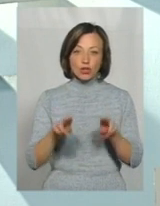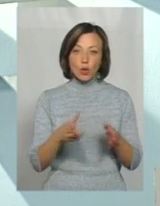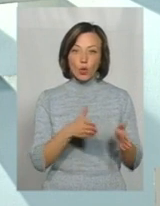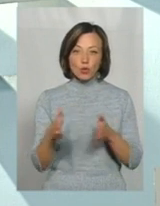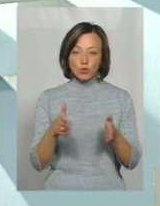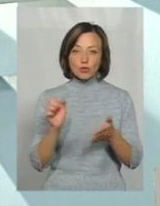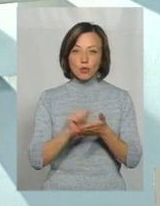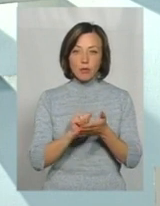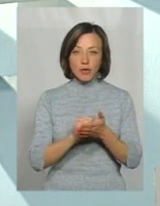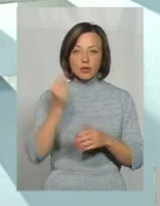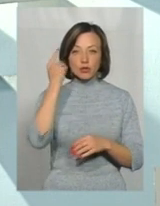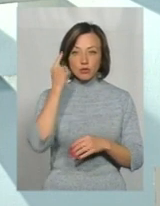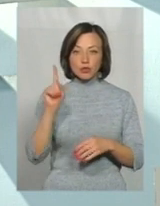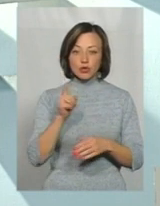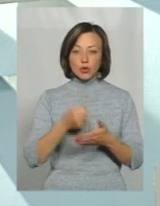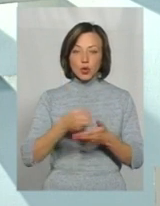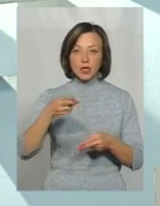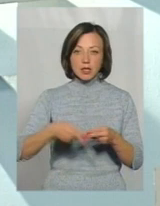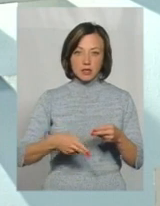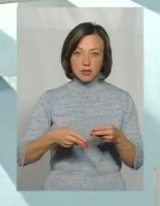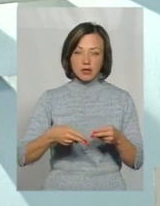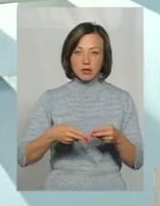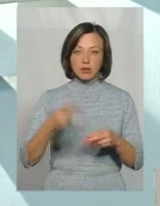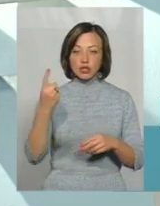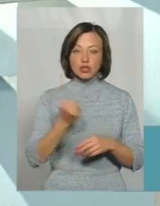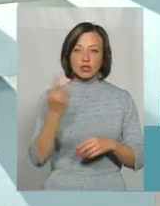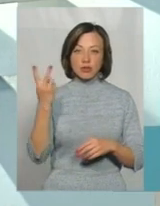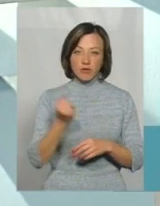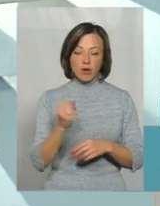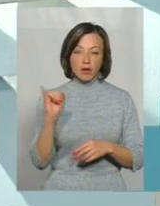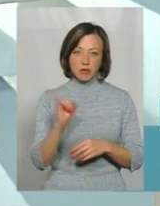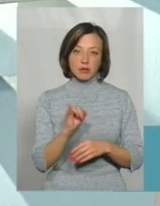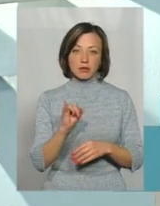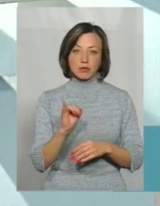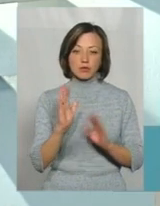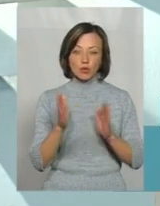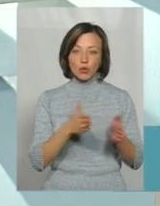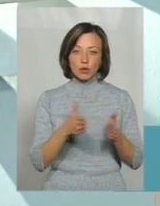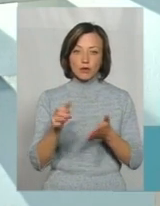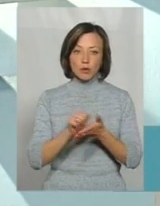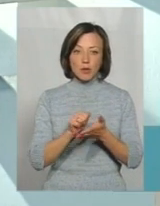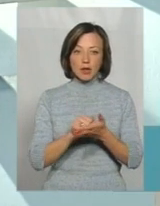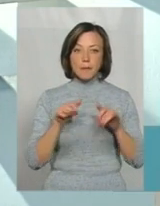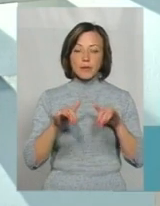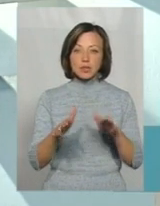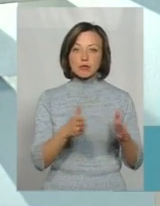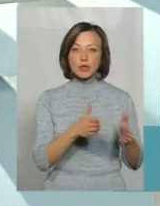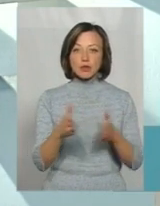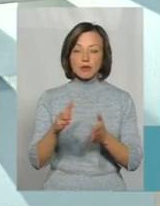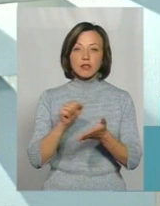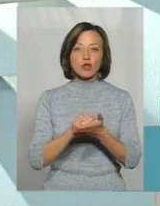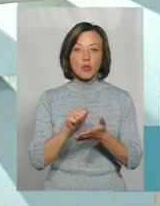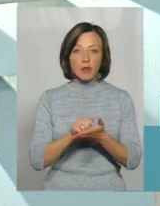готується документи, я думаю, що до кінця, тиждень-два, і вже будуть готові документи. Тобто, процес підготовки